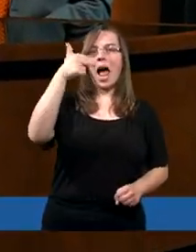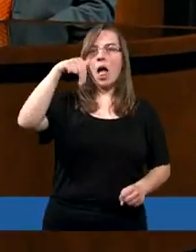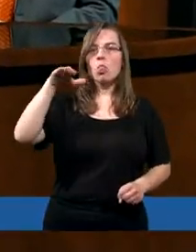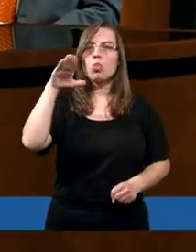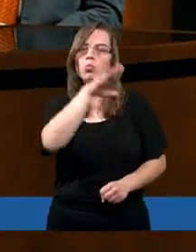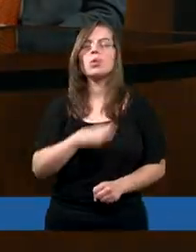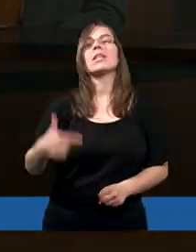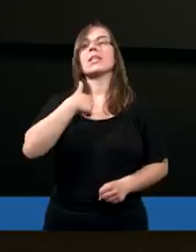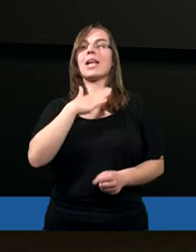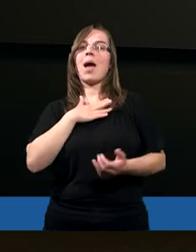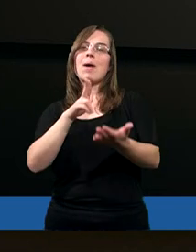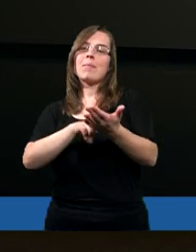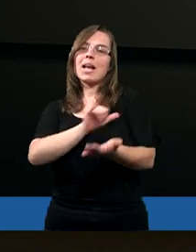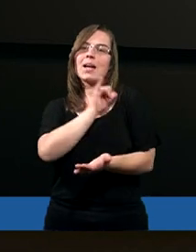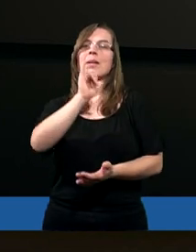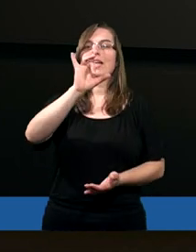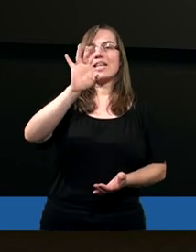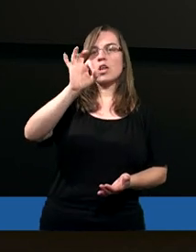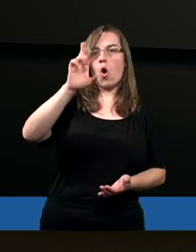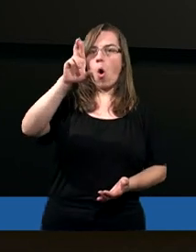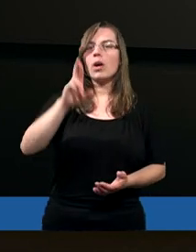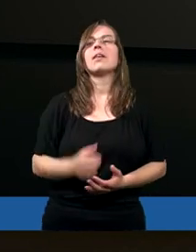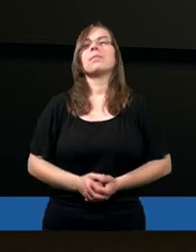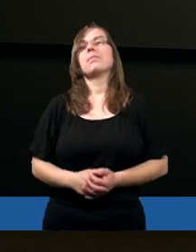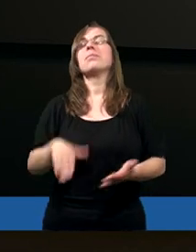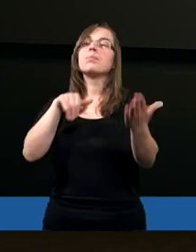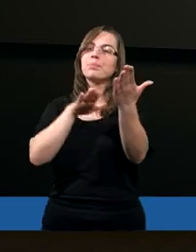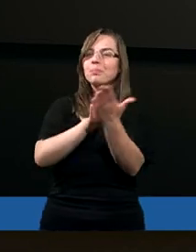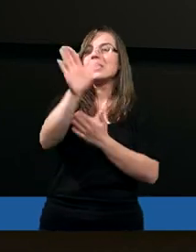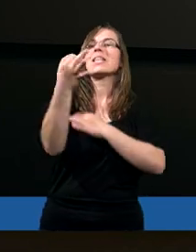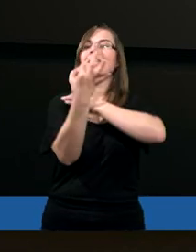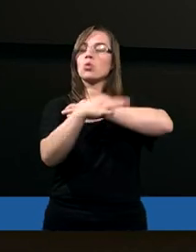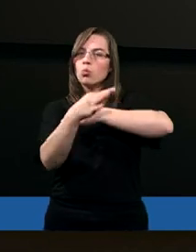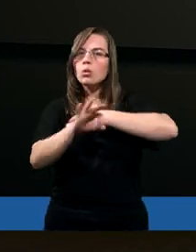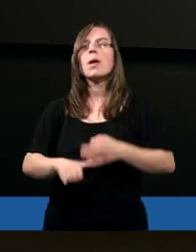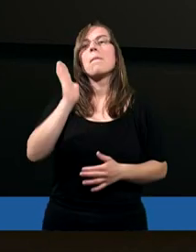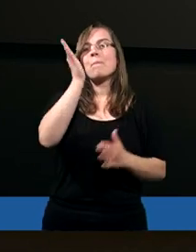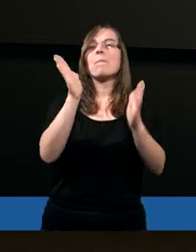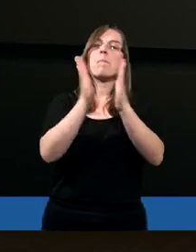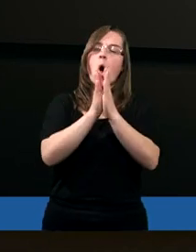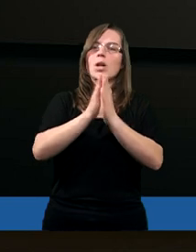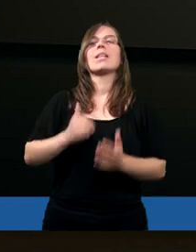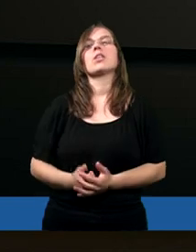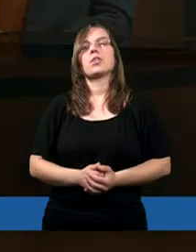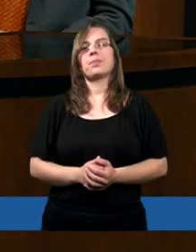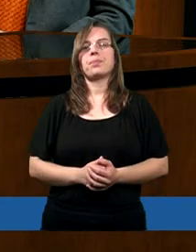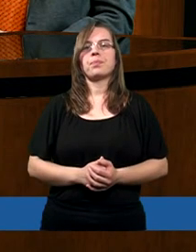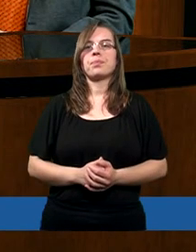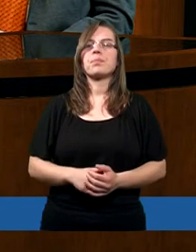Janusz. Ja mam na imię Igor. Rozpoczynając ten studium będziemy się modlić.